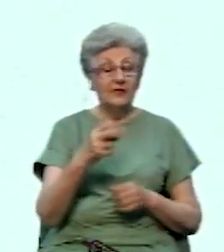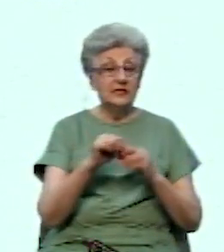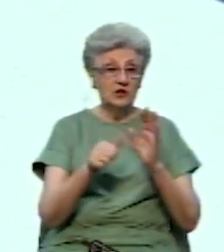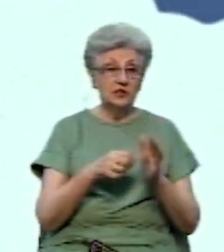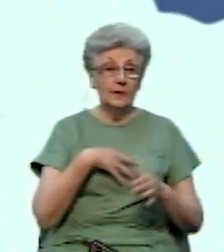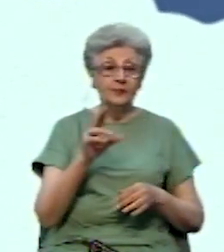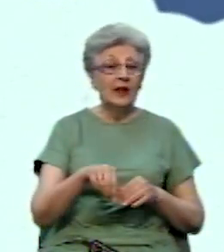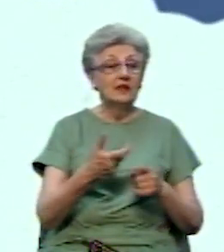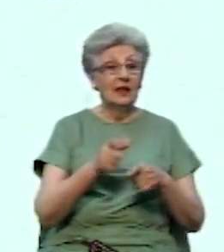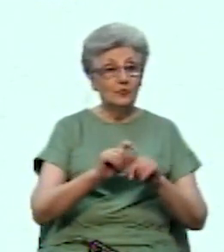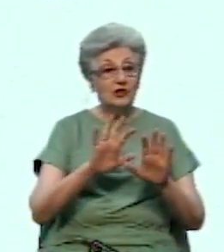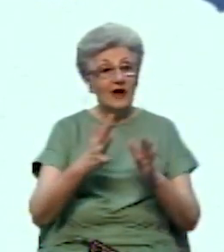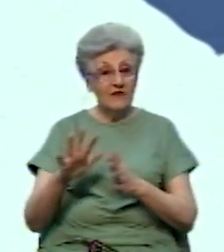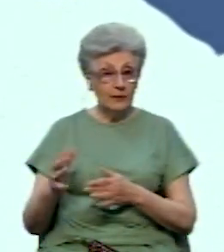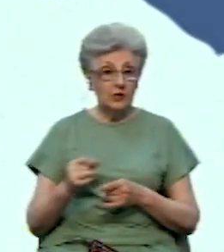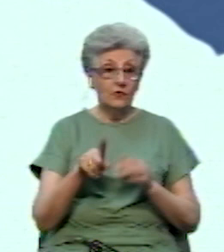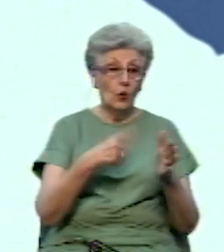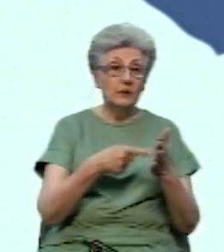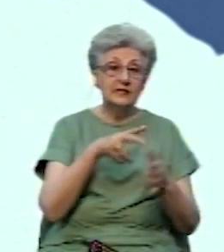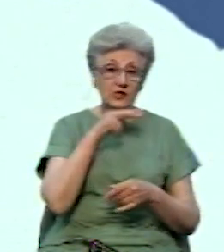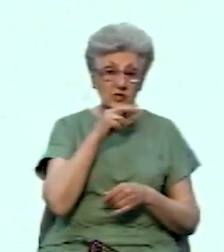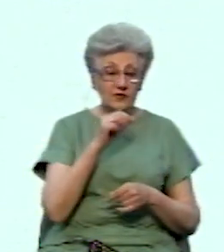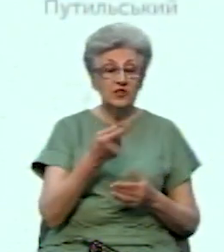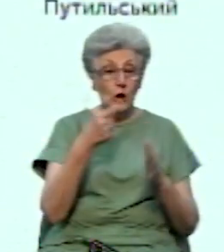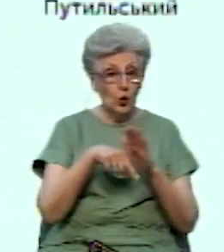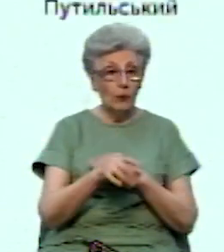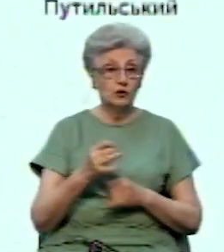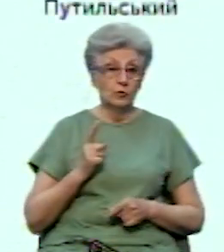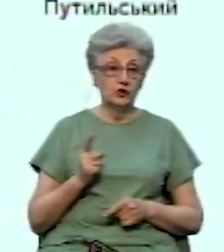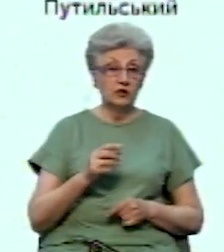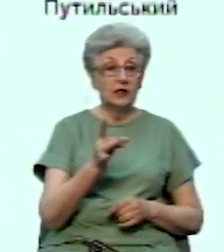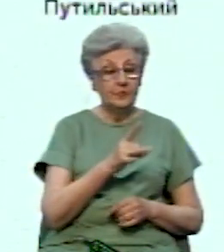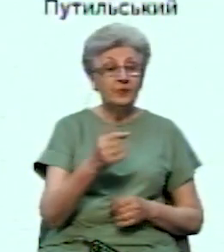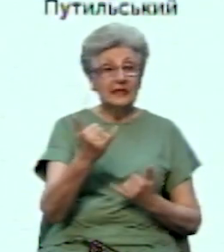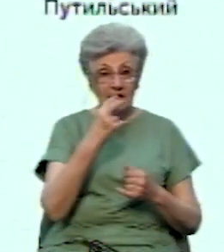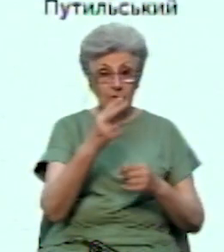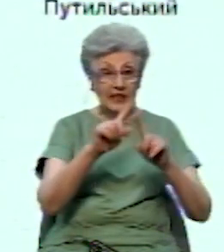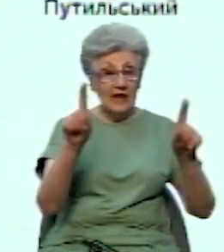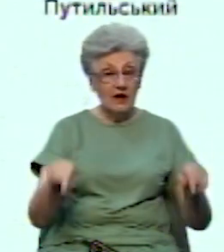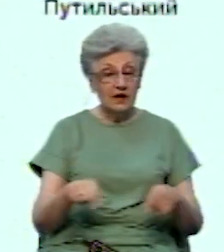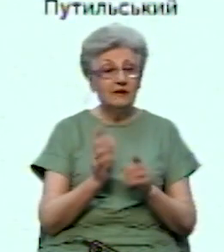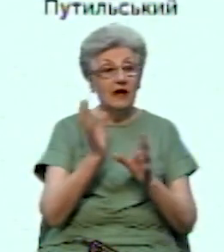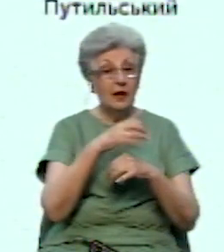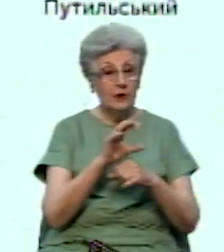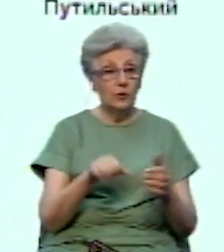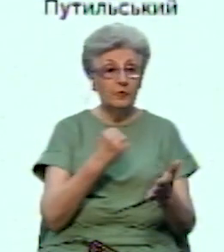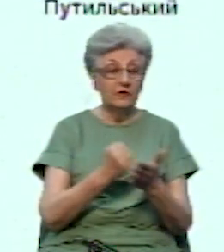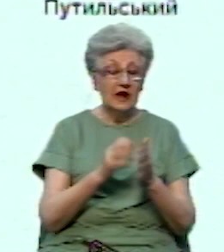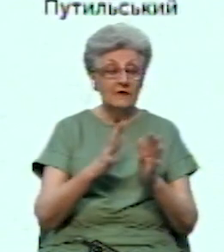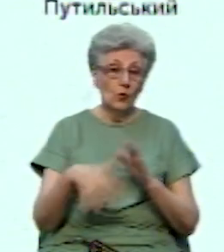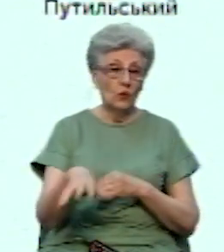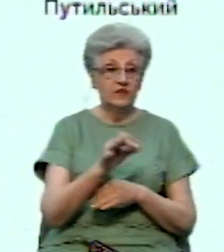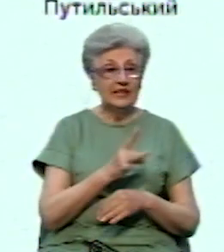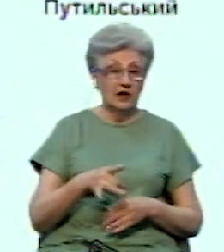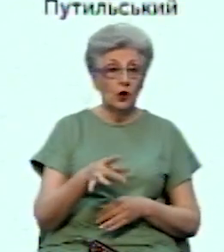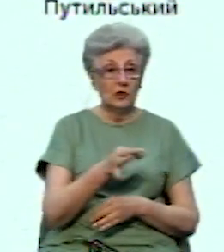Найбільше випадків у місті Чернівці, а також у Глибоцькому та Стороженецькому районах. Зараз ви бачите на екрані лабораторне підтвердження випадків у всіх районах